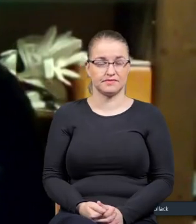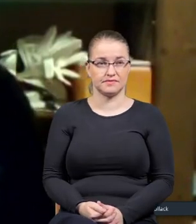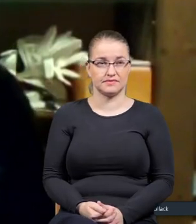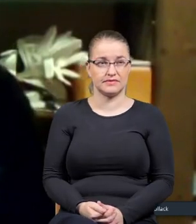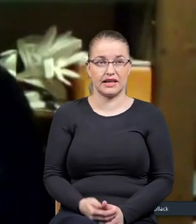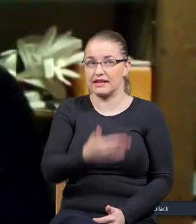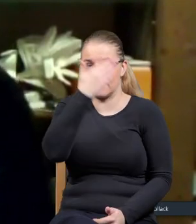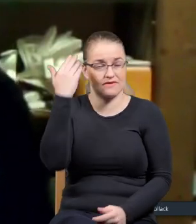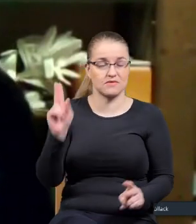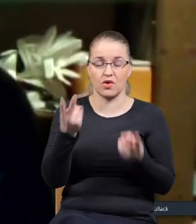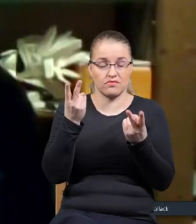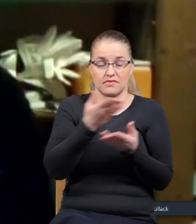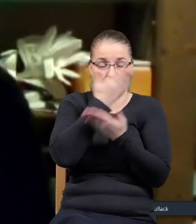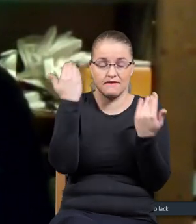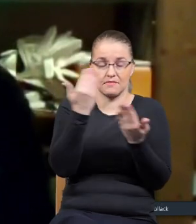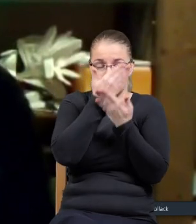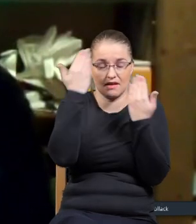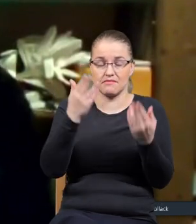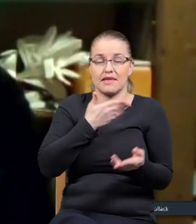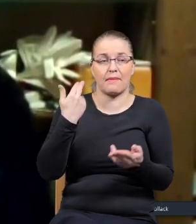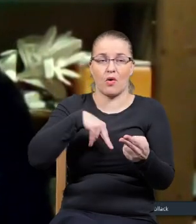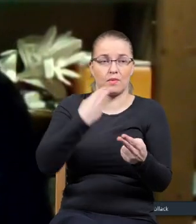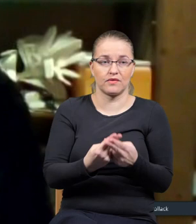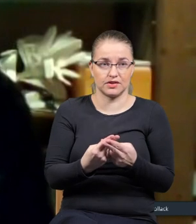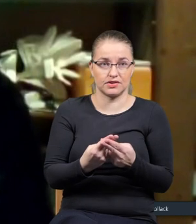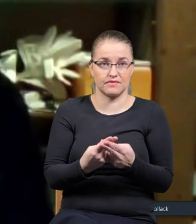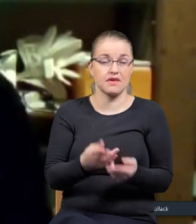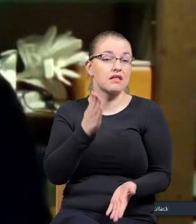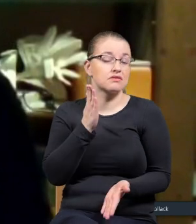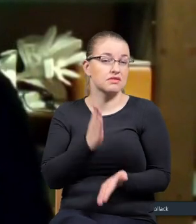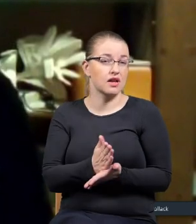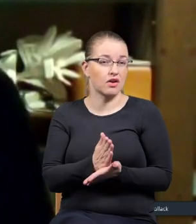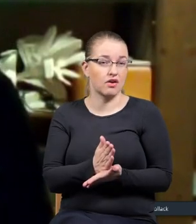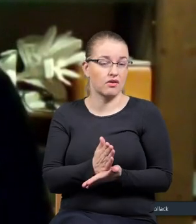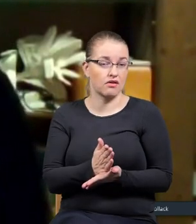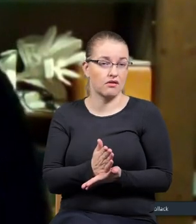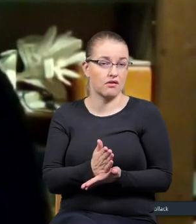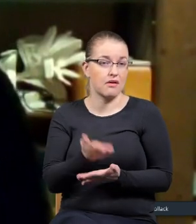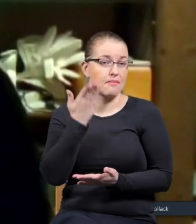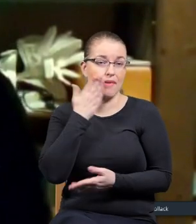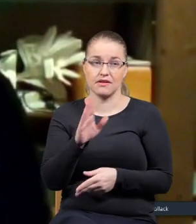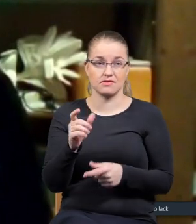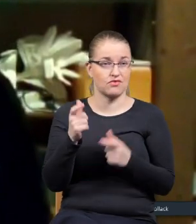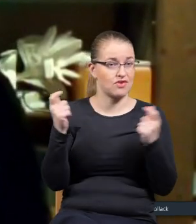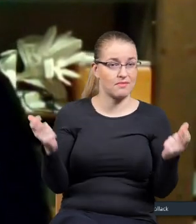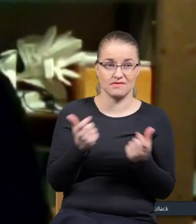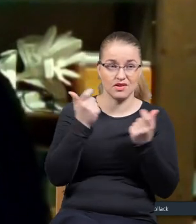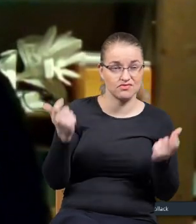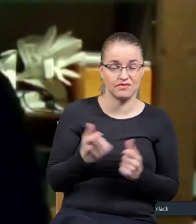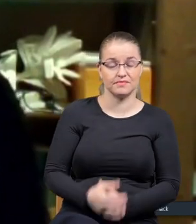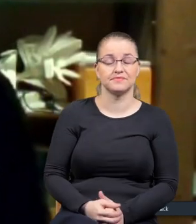mam pojęcia. Po prostu nie mam odpowiedzi na to, prawda? Tylko to jest bardzo niebezpieczne. Bardzo